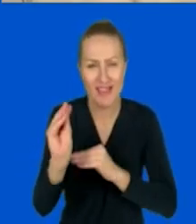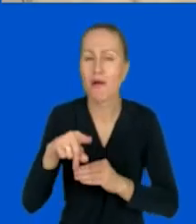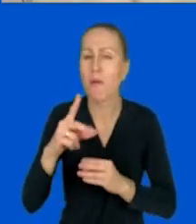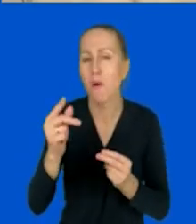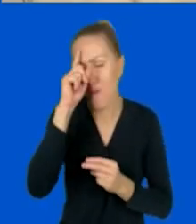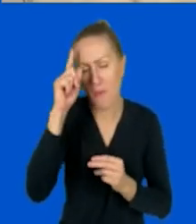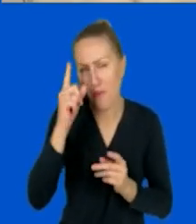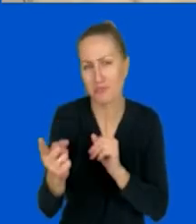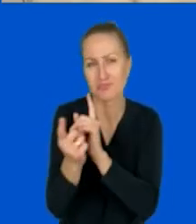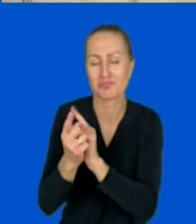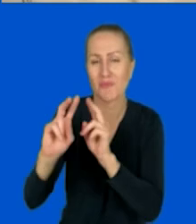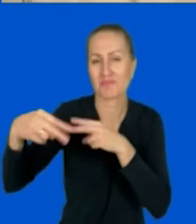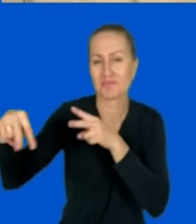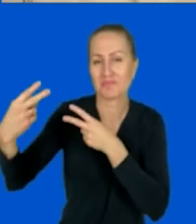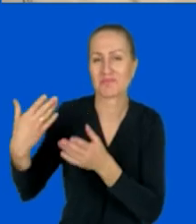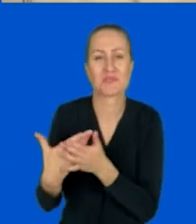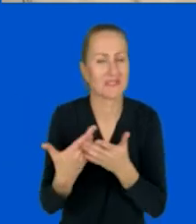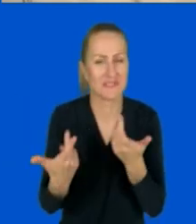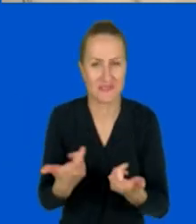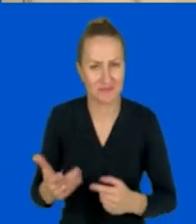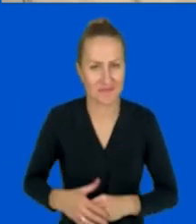online? Po co ludzie spotykają się wirtualnie?